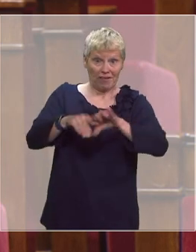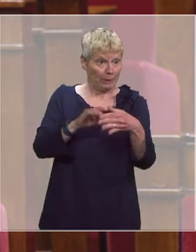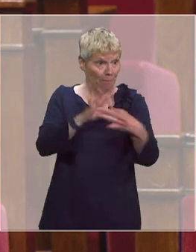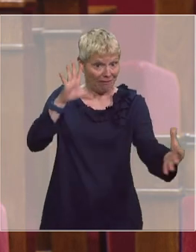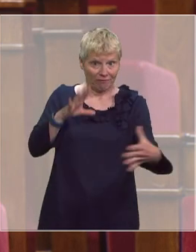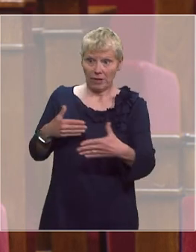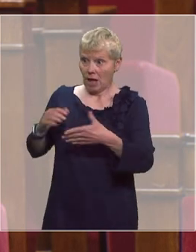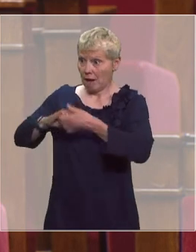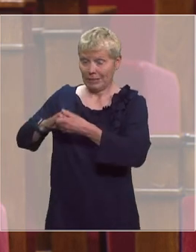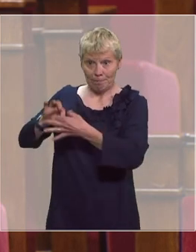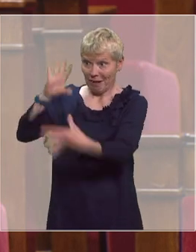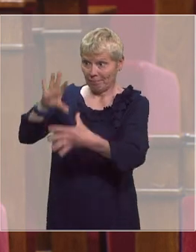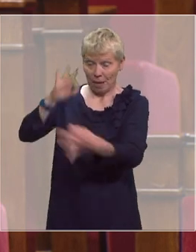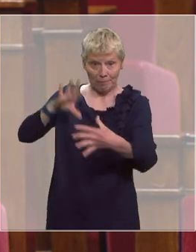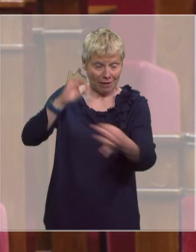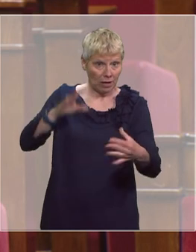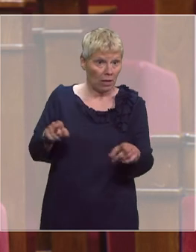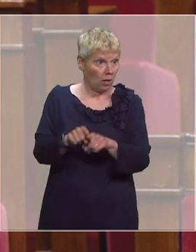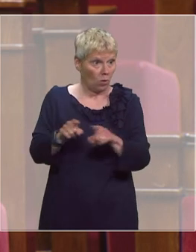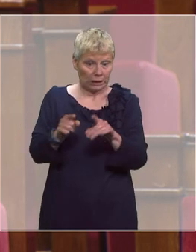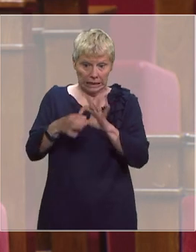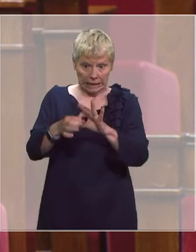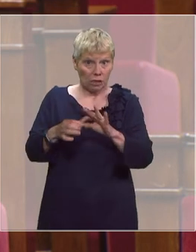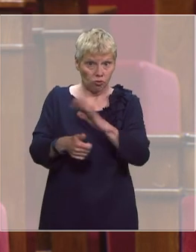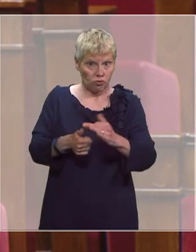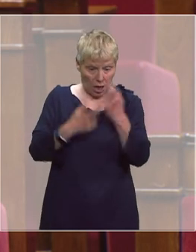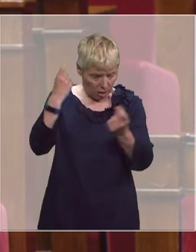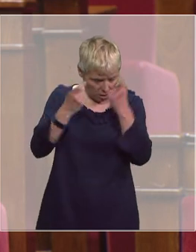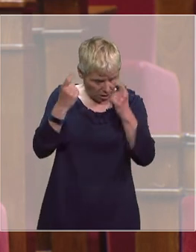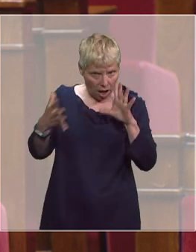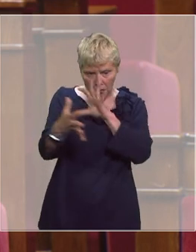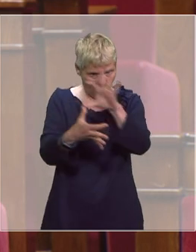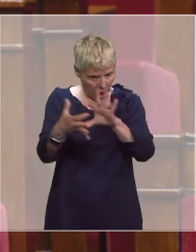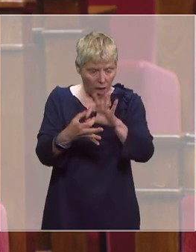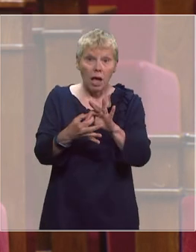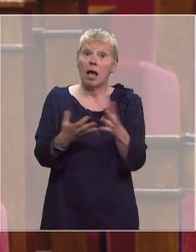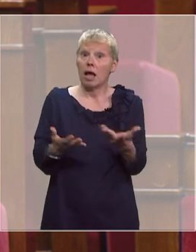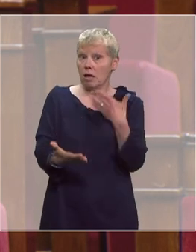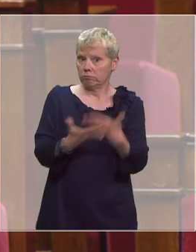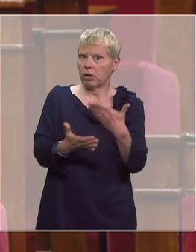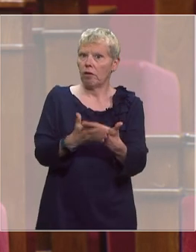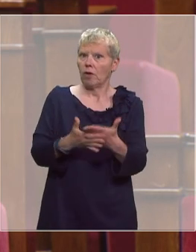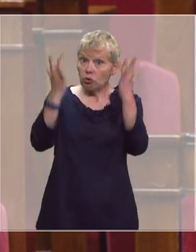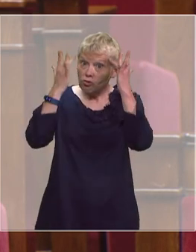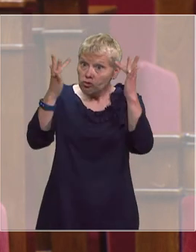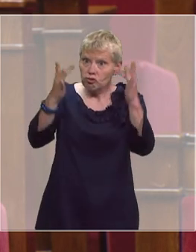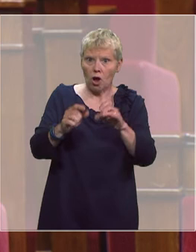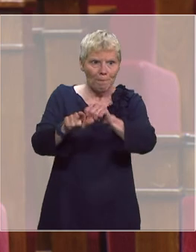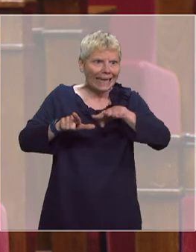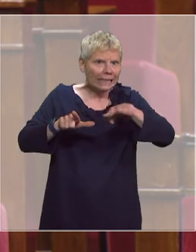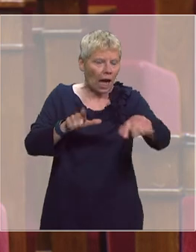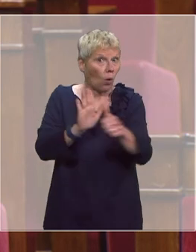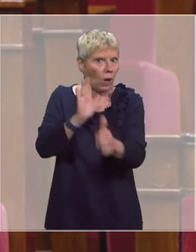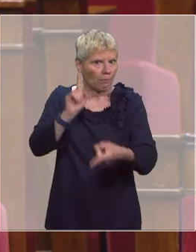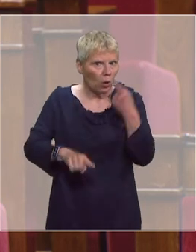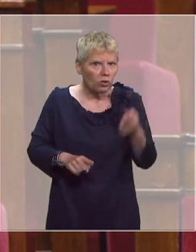et nous oblige à réinventer des espaces de lien social. Plus que jamais, la culture et les médias démontrent le rôle central qu'ils jouent dans nos vies. Chaque